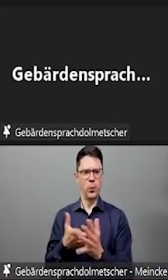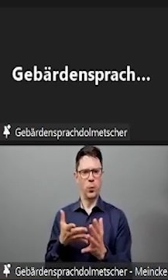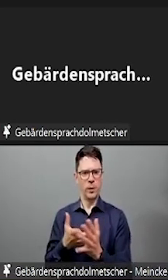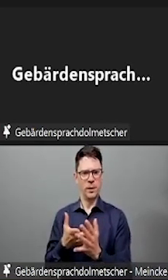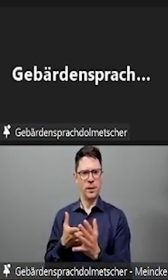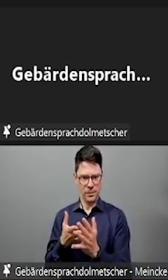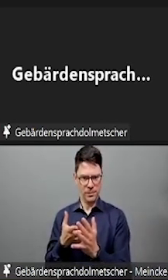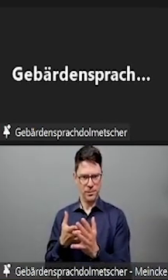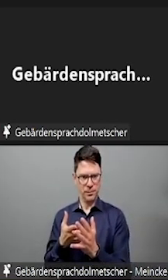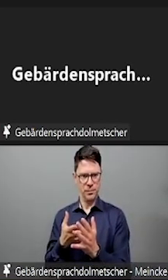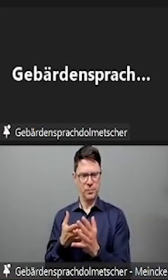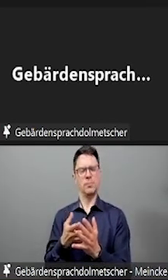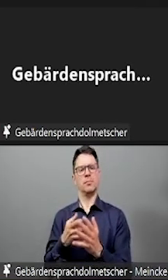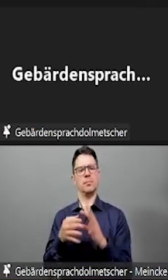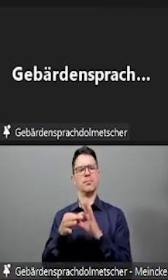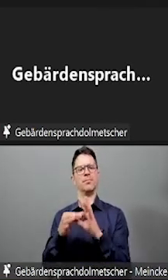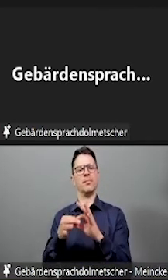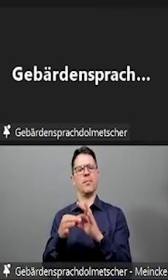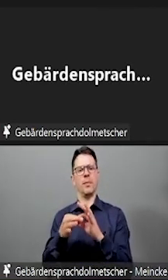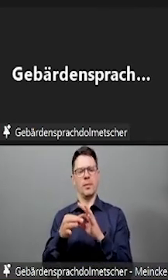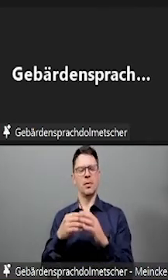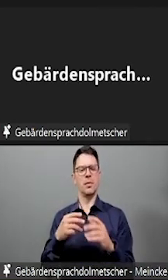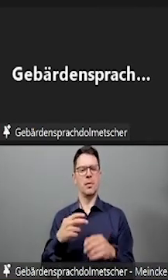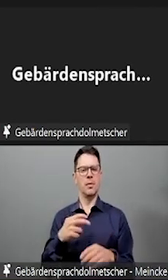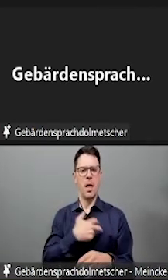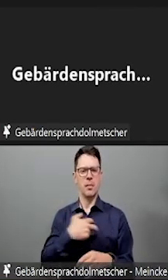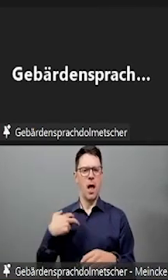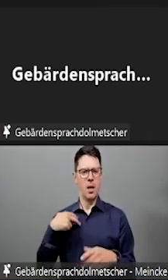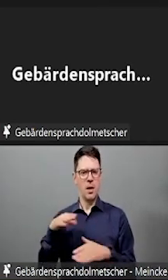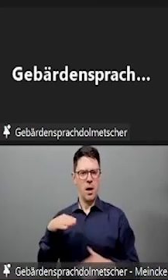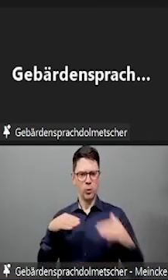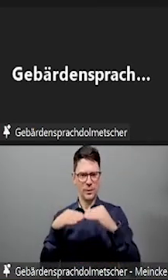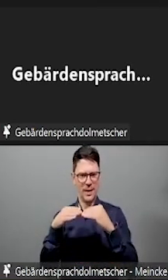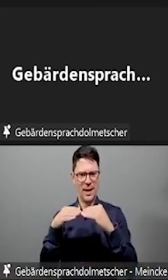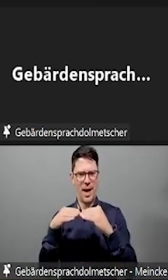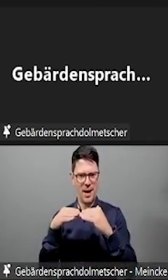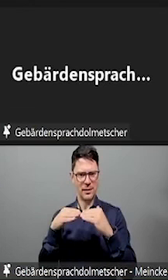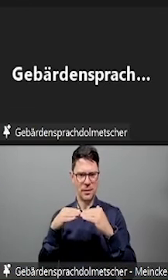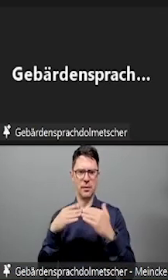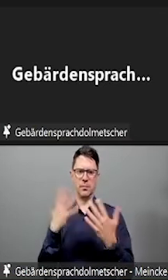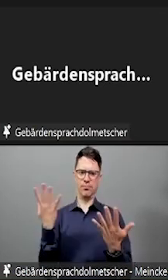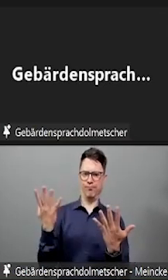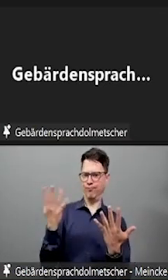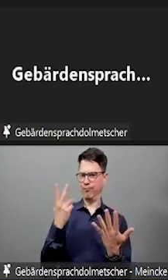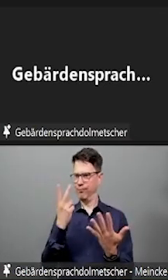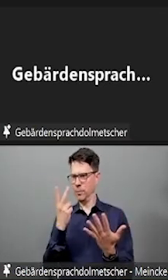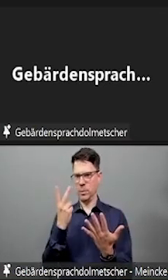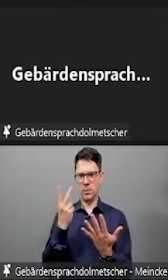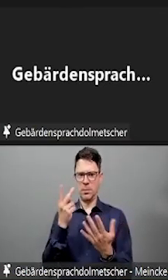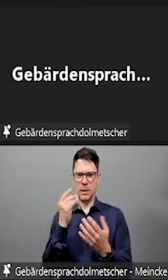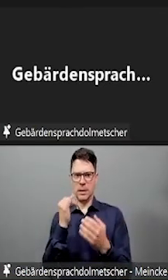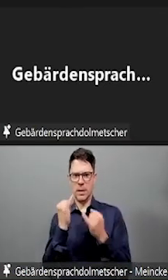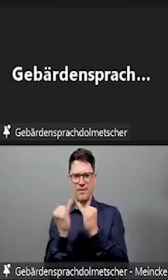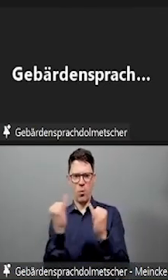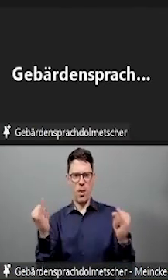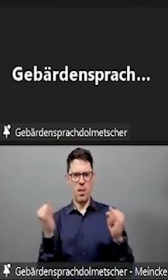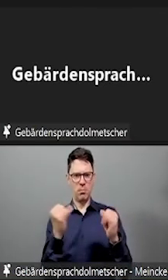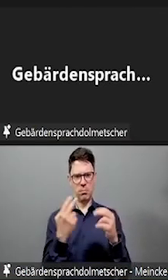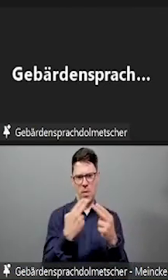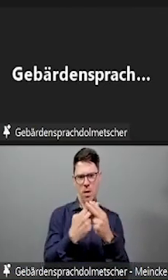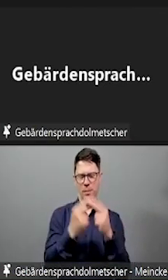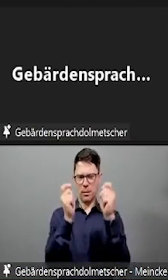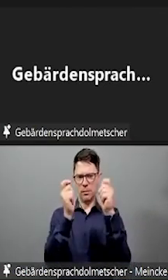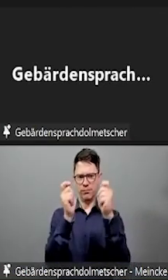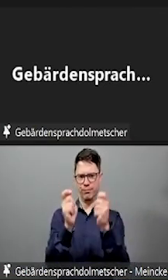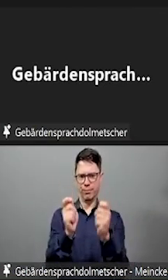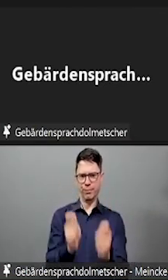Im Rahmen des Nachteilsausgleichs müssen Studierende ja einen Antrag stellen und dafür gibt